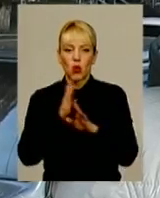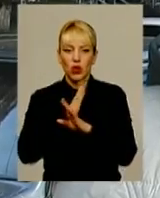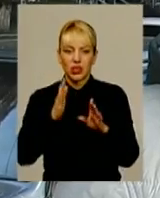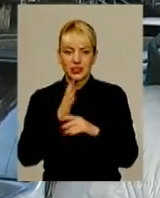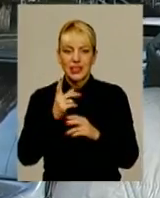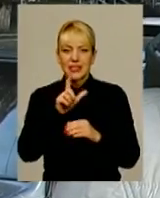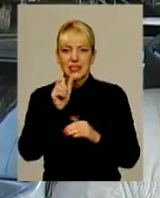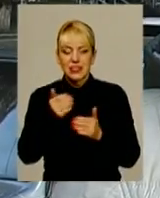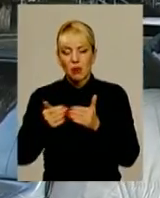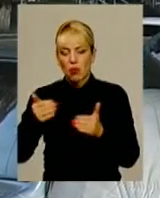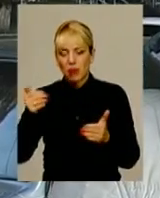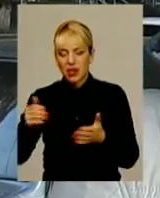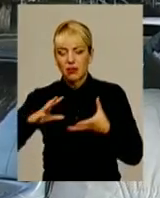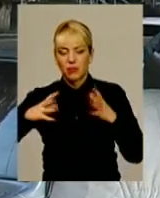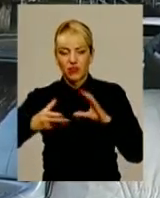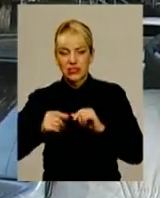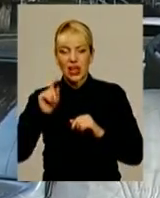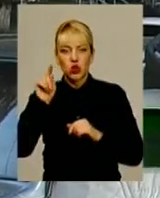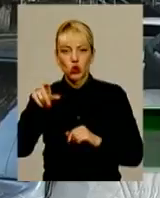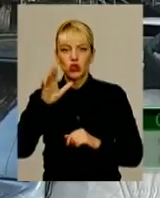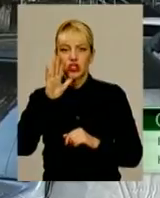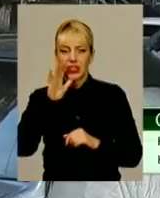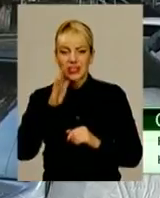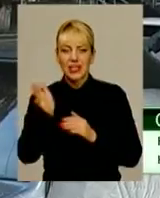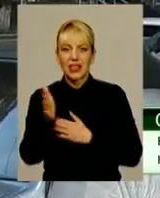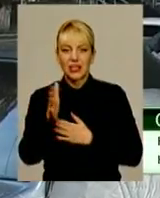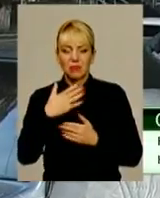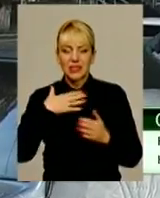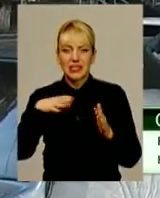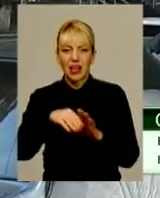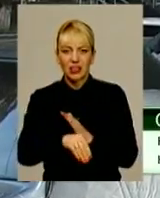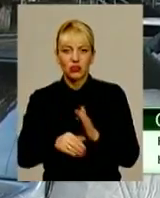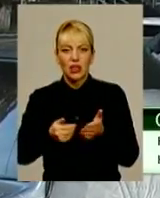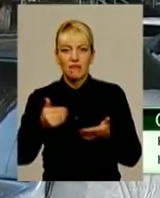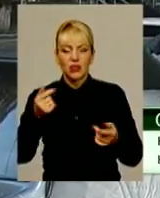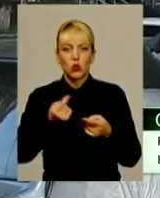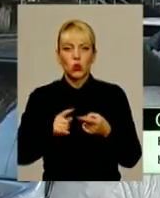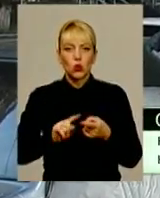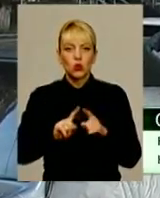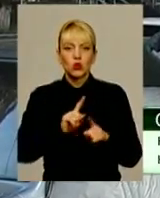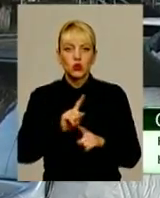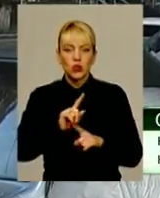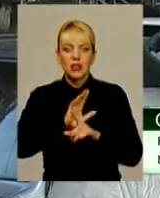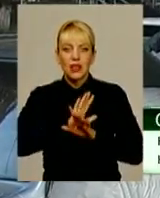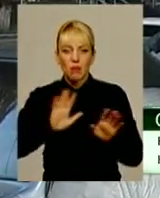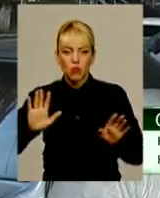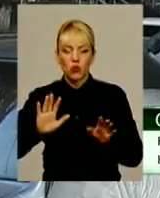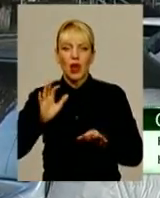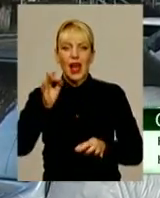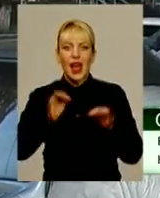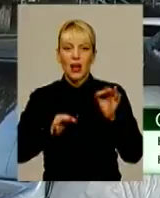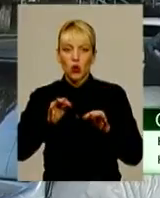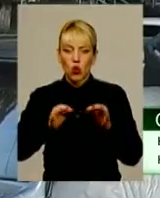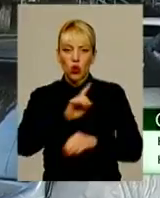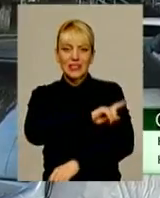За попередніми висновоками, на той час риба загинула в першу чергу від того, що не було еколого-санітарного